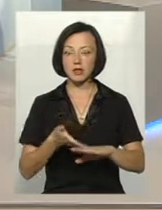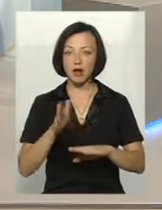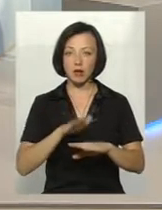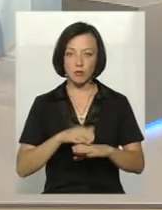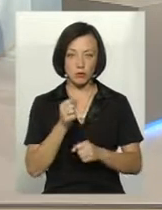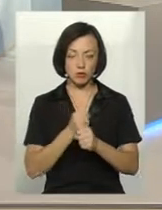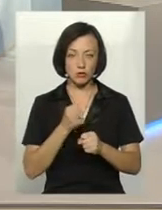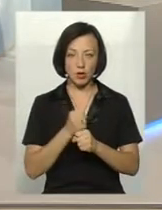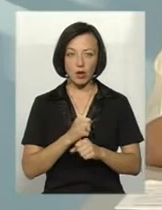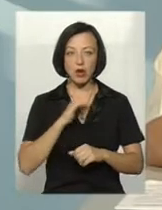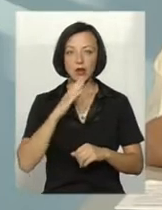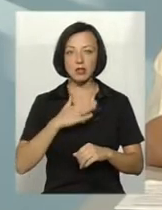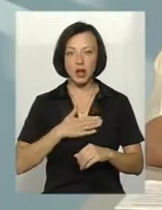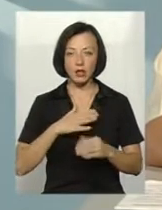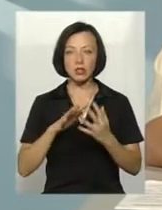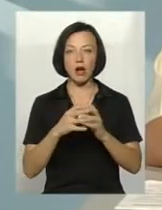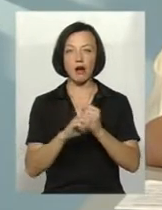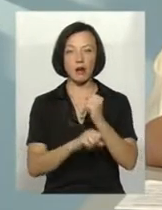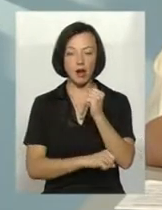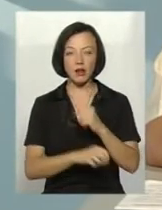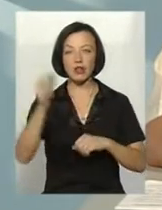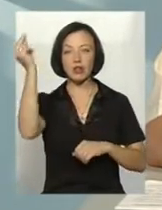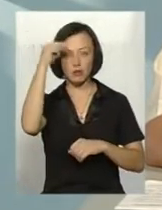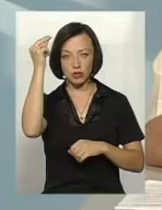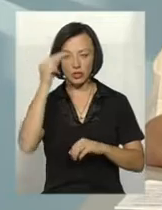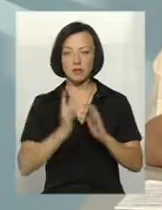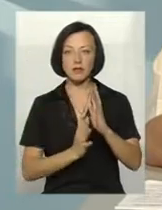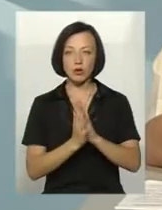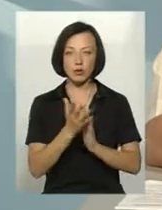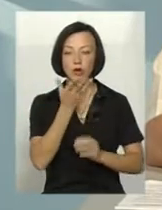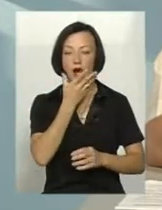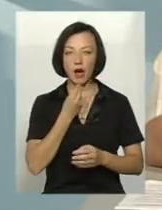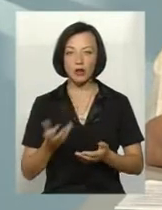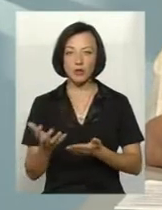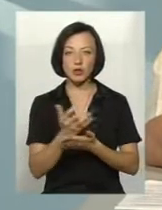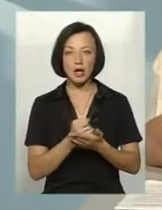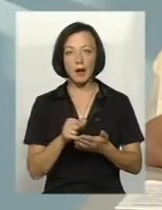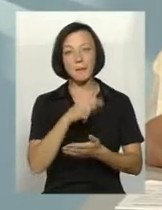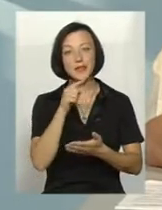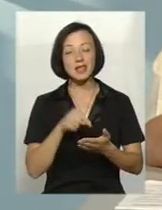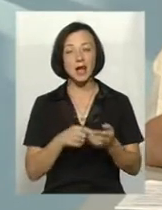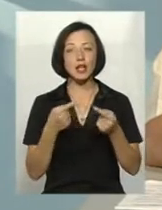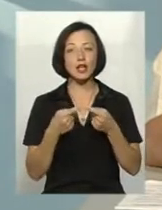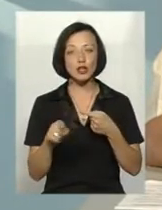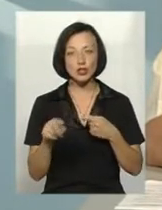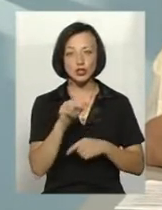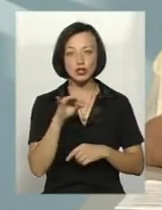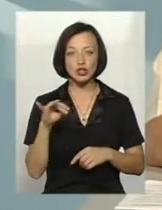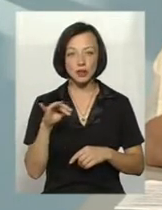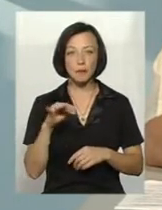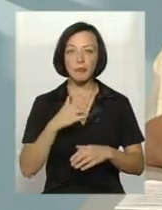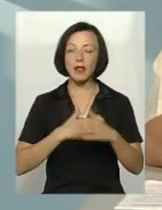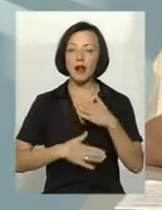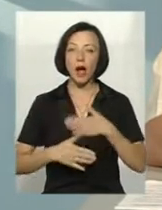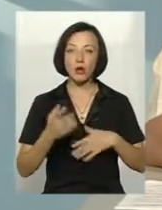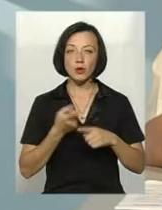аграрії навчилися вирощувати гарні ворожаї. Питання інше, чи радиться аграрії,